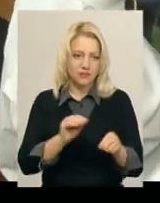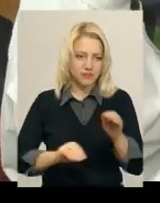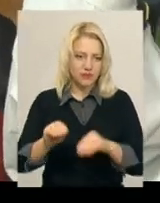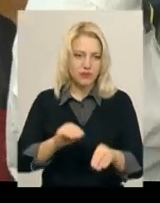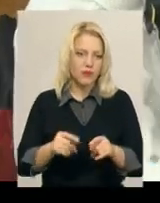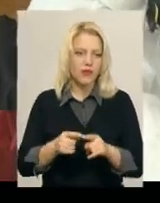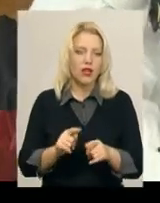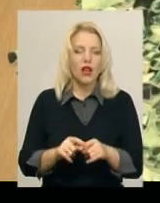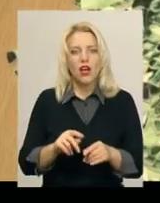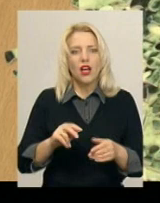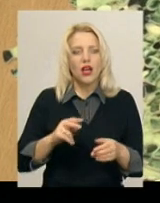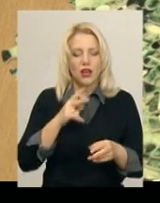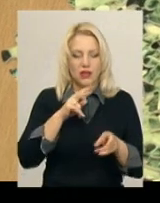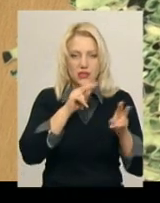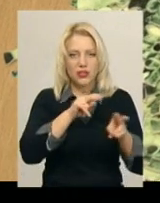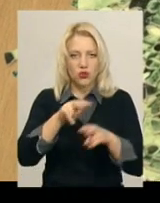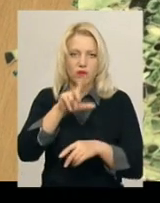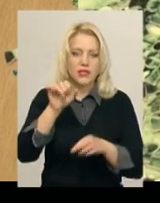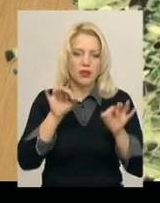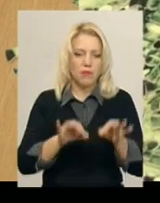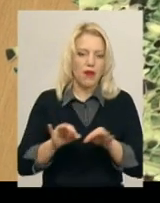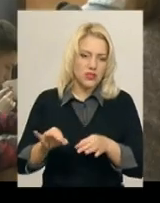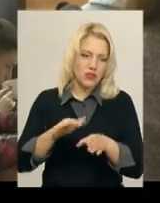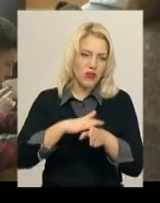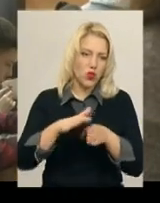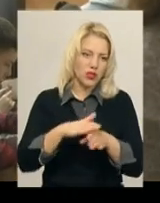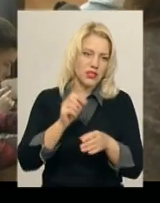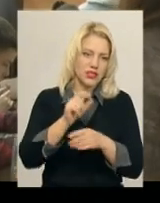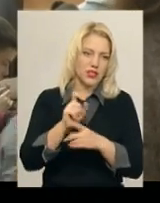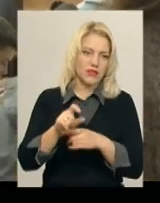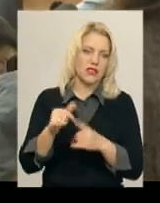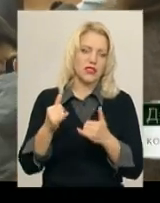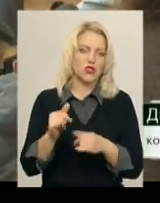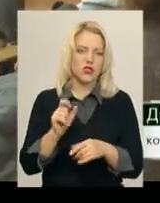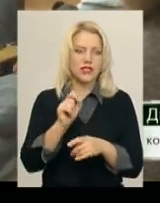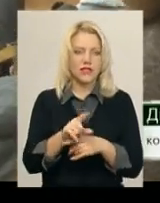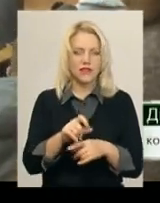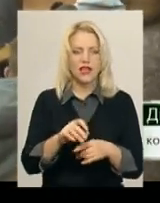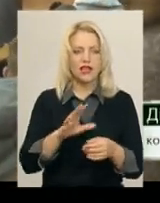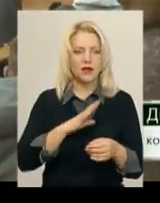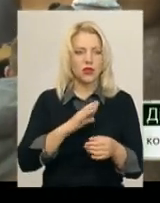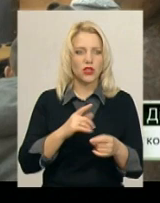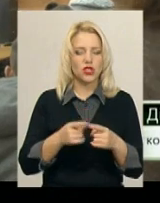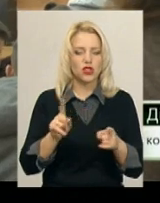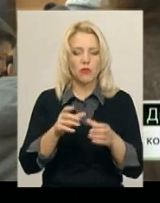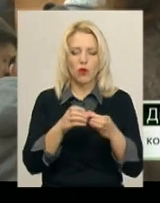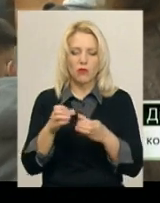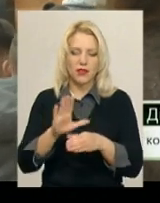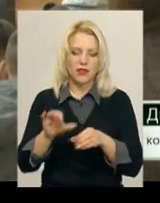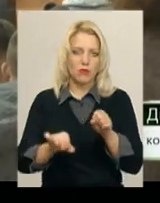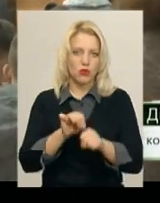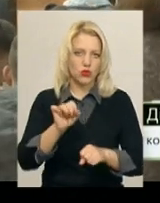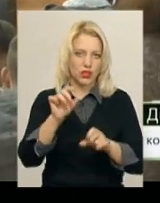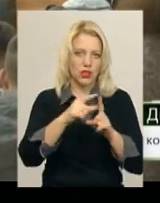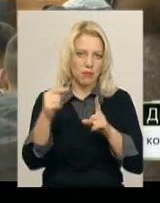які були у кожній аудиторії, слідкували за правильністю виконання завдань. Сьогодні завдання – дивитися тим, щоб команди не порушували правила,